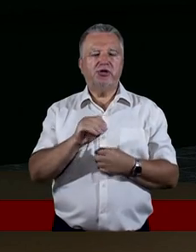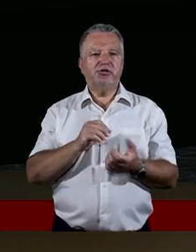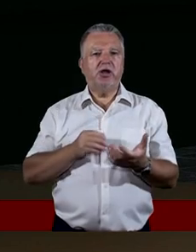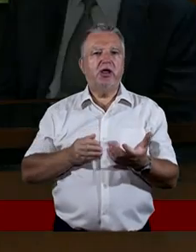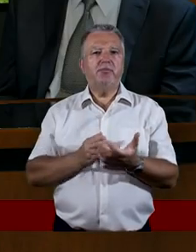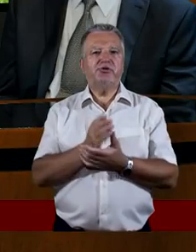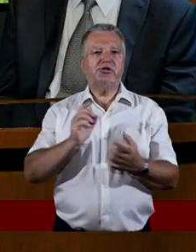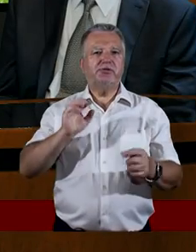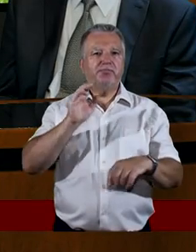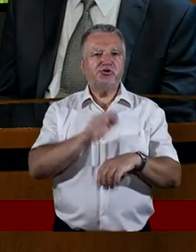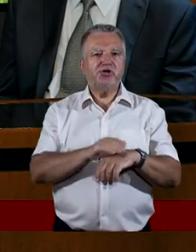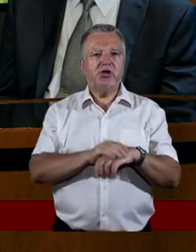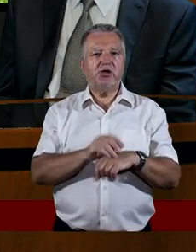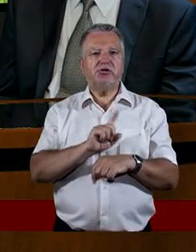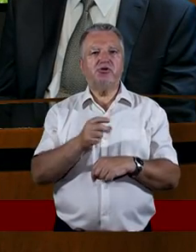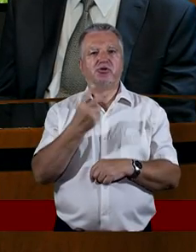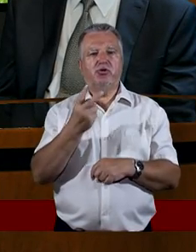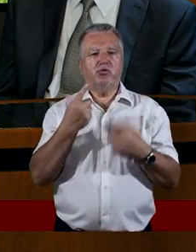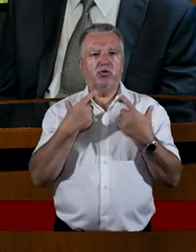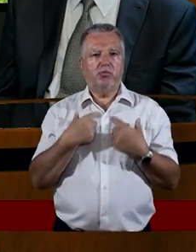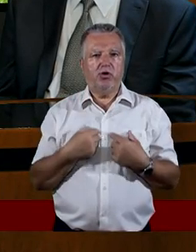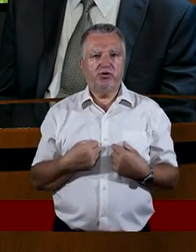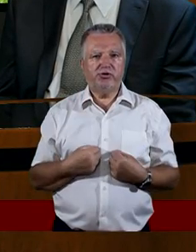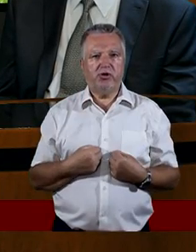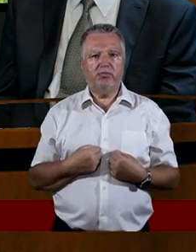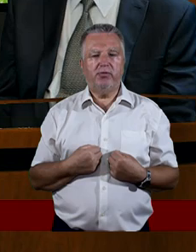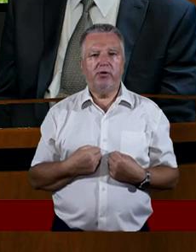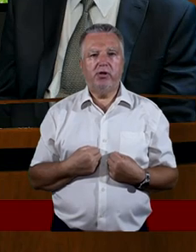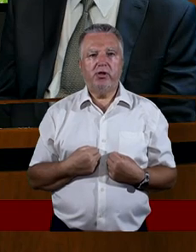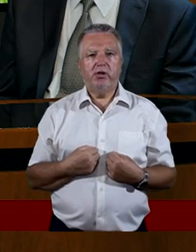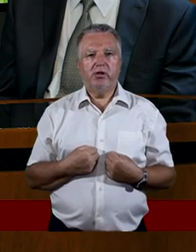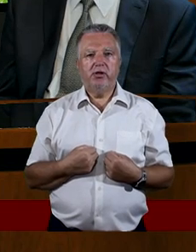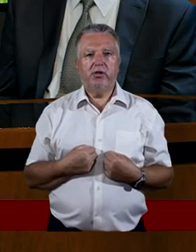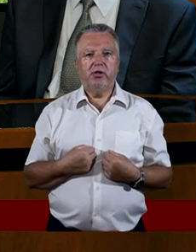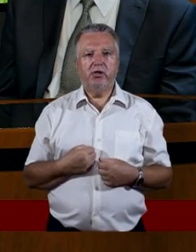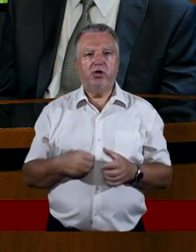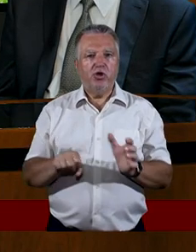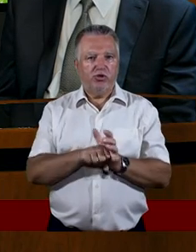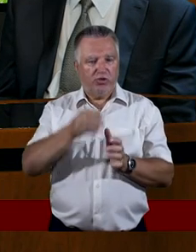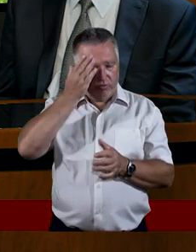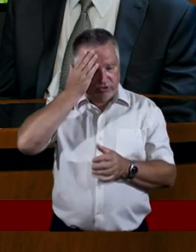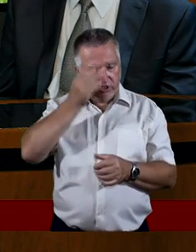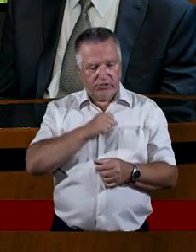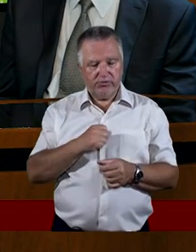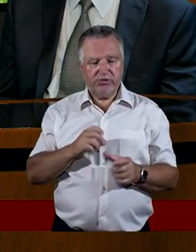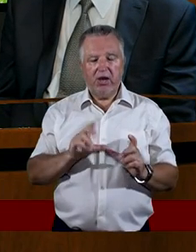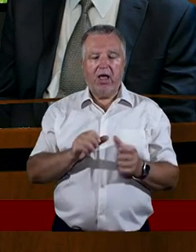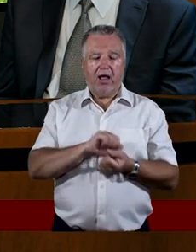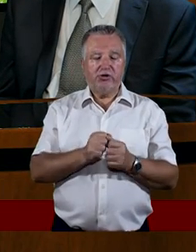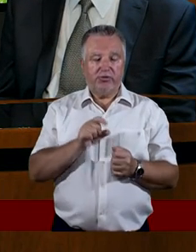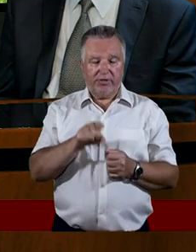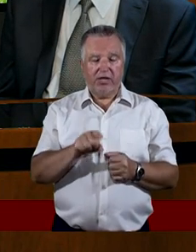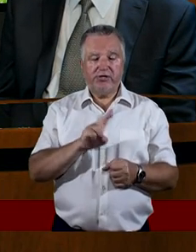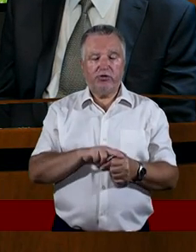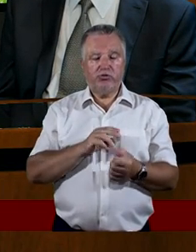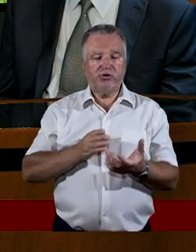przyjaźń z drugą osobą, żeśmy o tym Panu Jezusie się dowiedzieli. Ale też są tacy, którzy poprzez